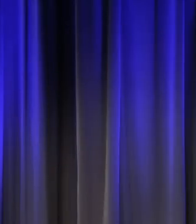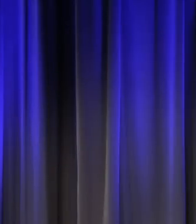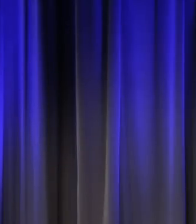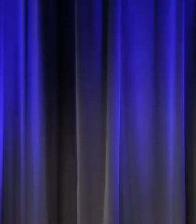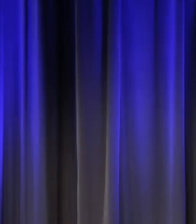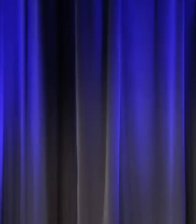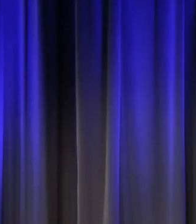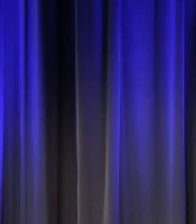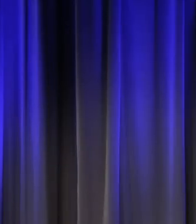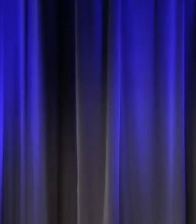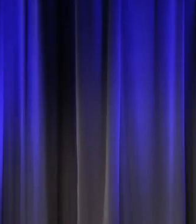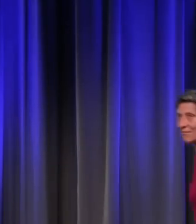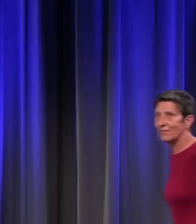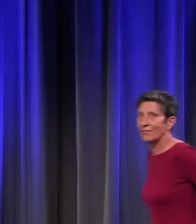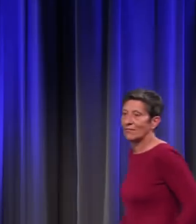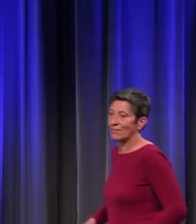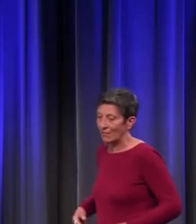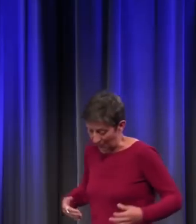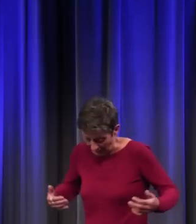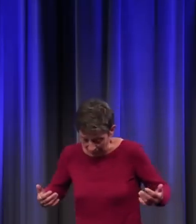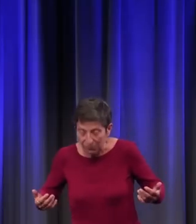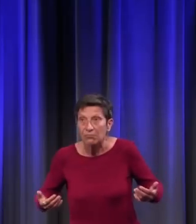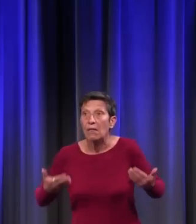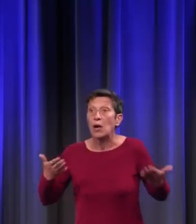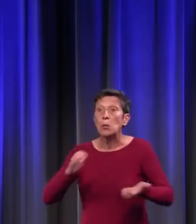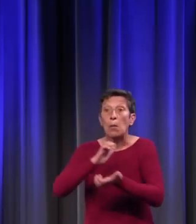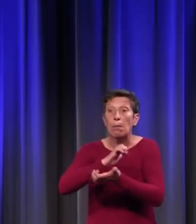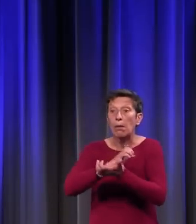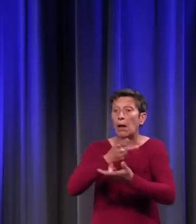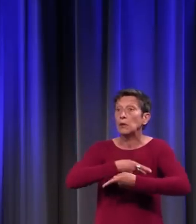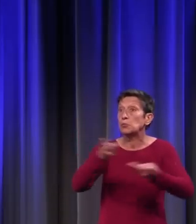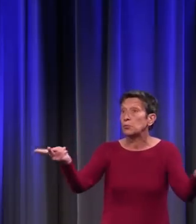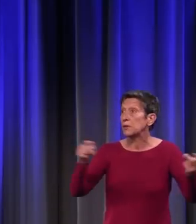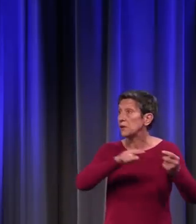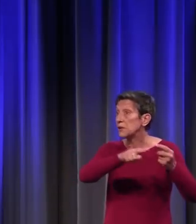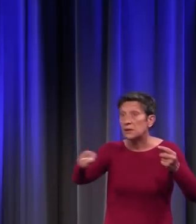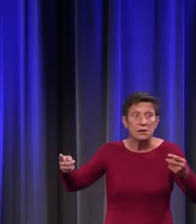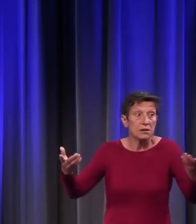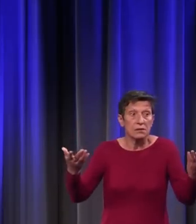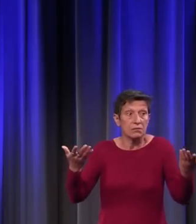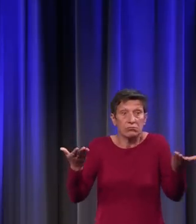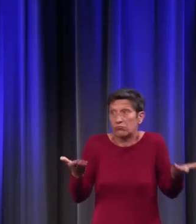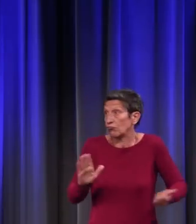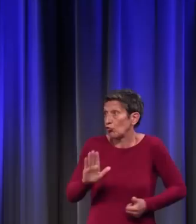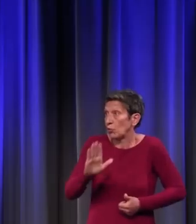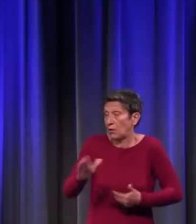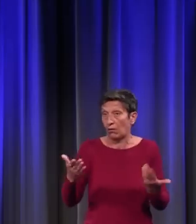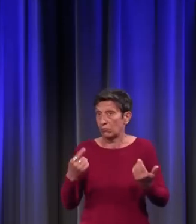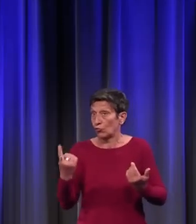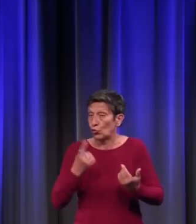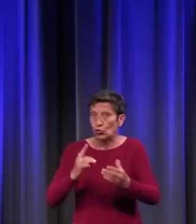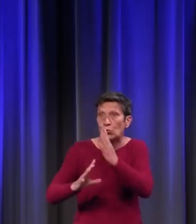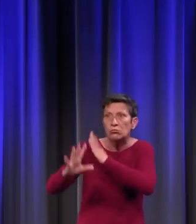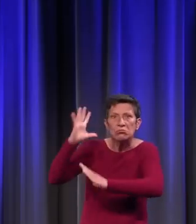qui se répand dans la presse, auprès du grand public. On juge le passé à l'aune des